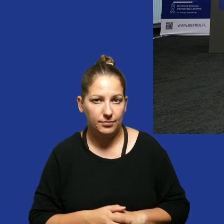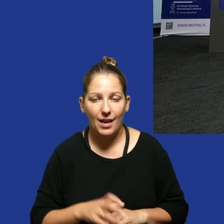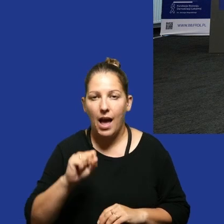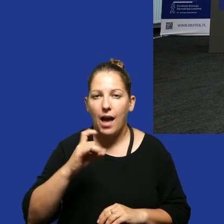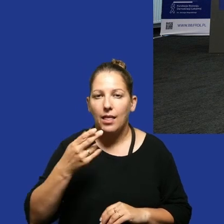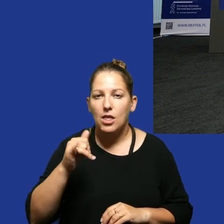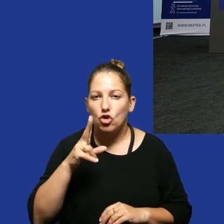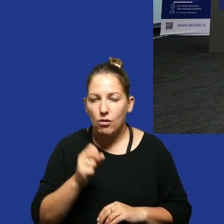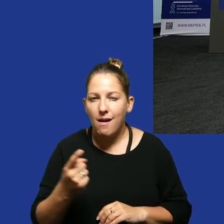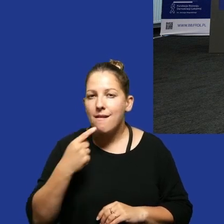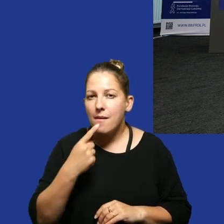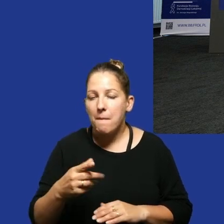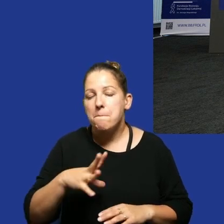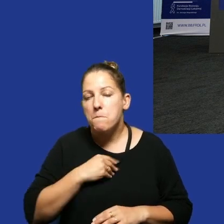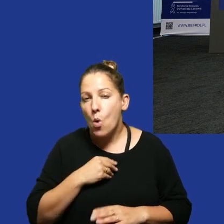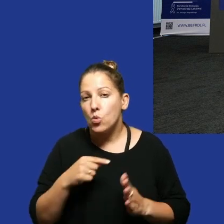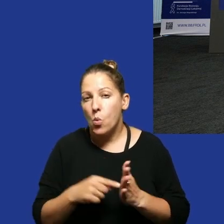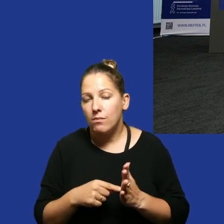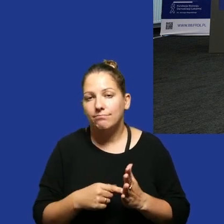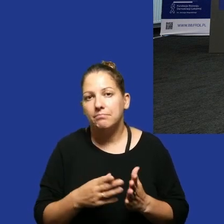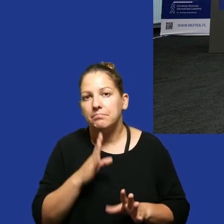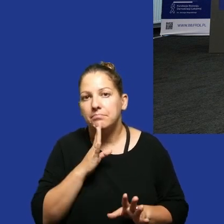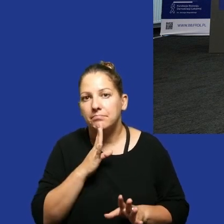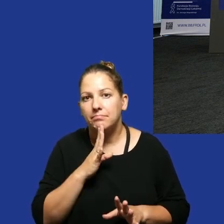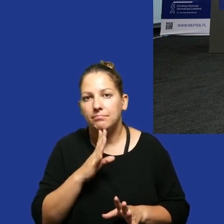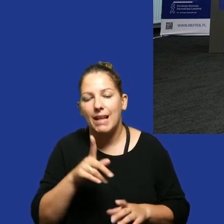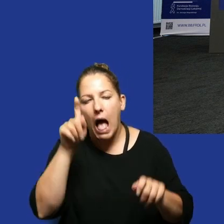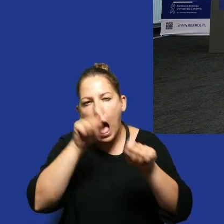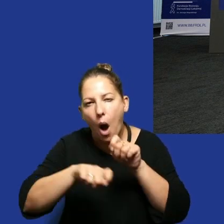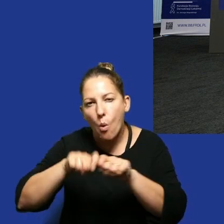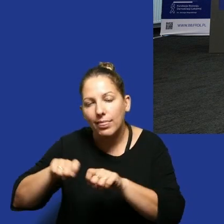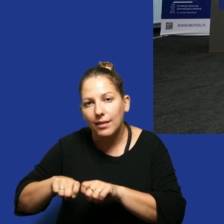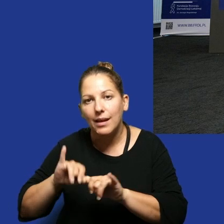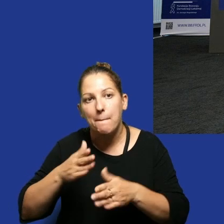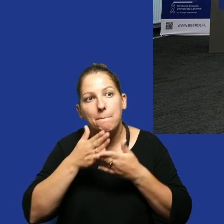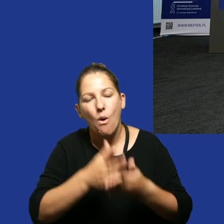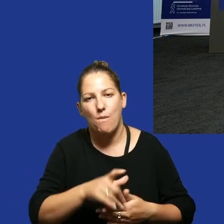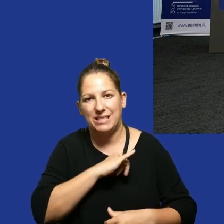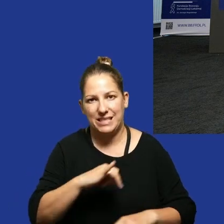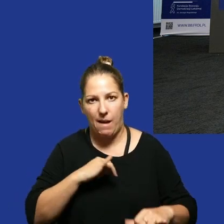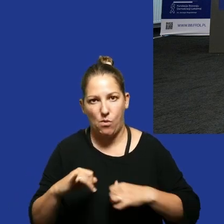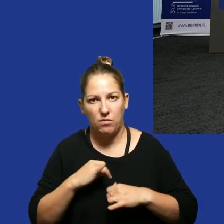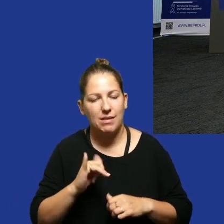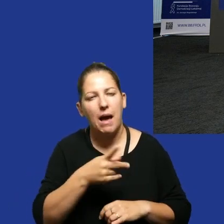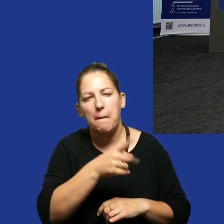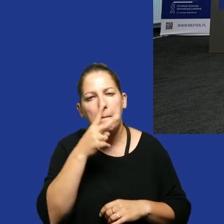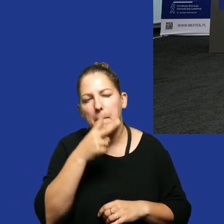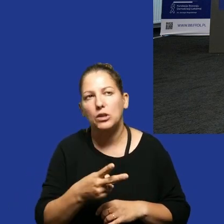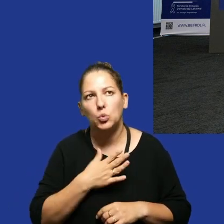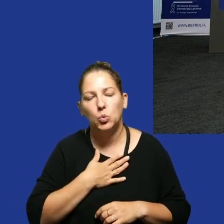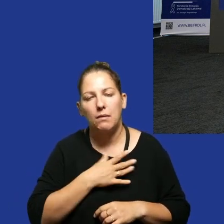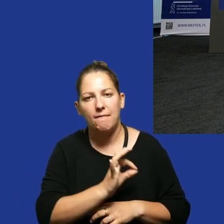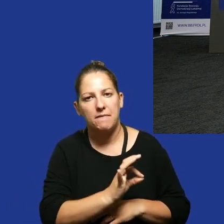Agnieszka wspomniała, że mógłby być to pewnego rodzaju audyt de facto i pomoc samorządom. Jak ty patrzysz na to z